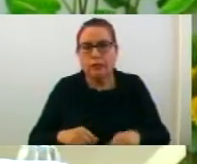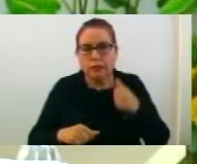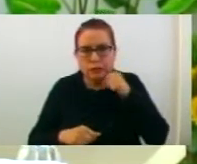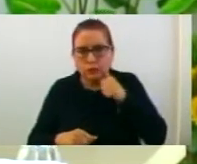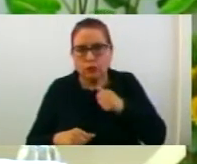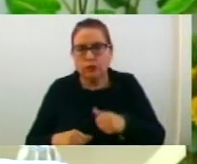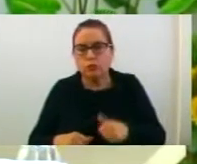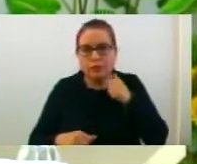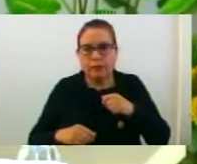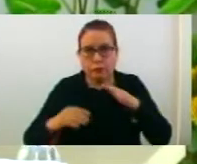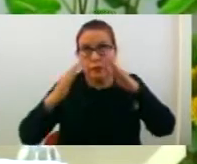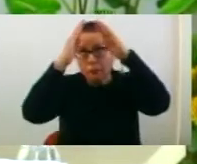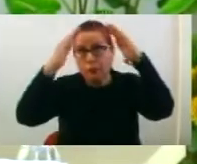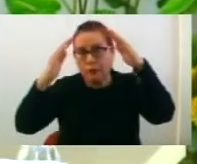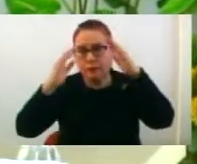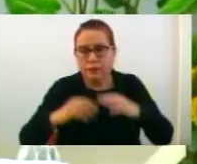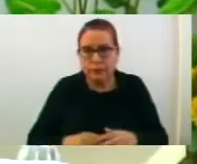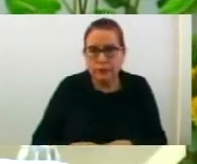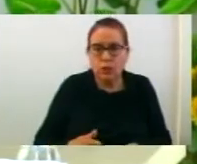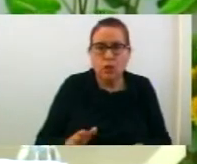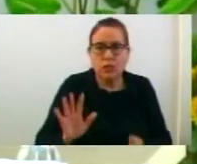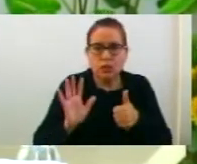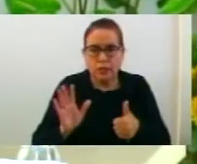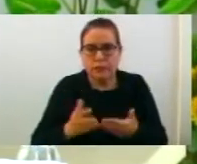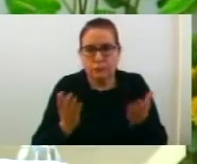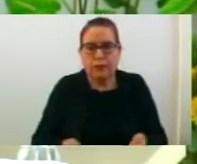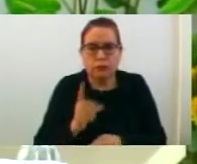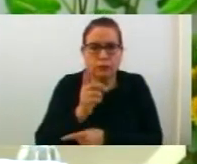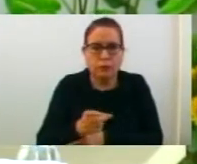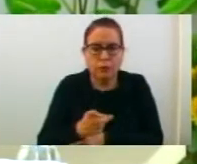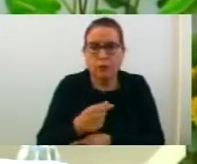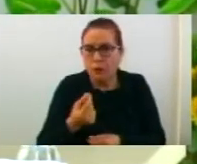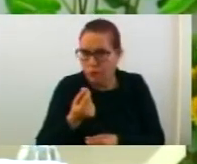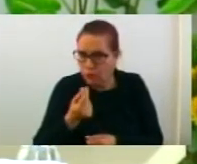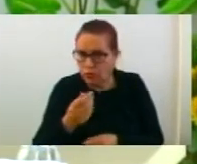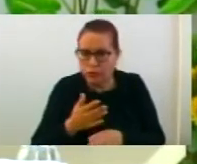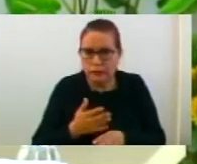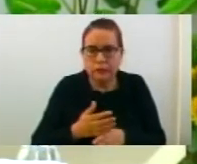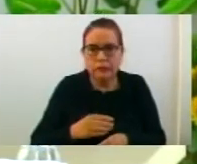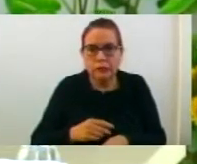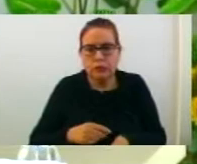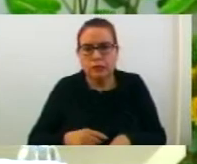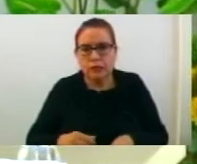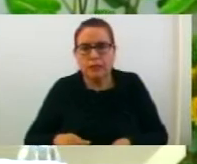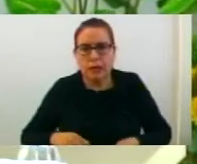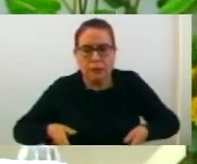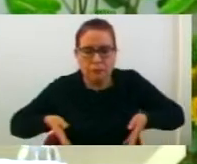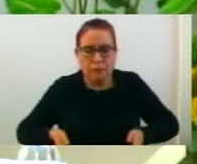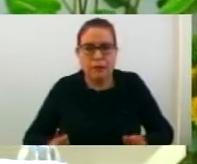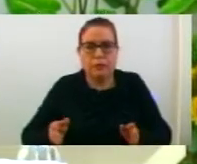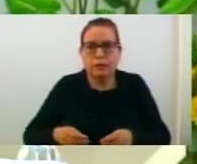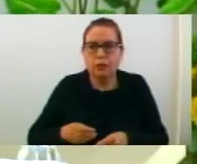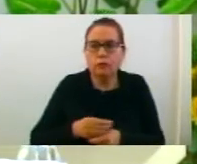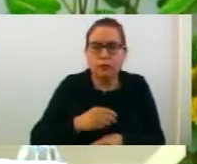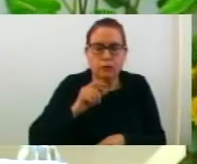и суприродни зелени крови. 6. Предлог одлога за доделување еднократна парична помош за новороданча на подрачите на